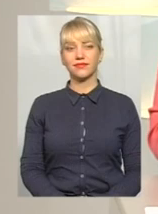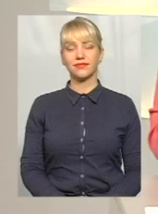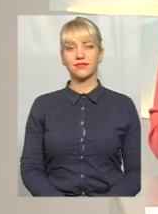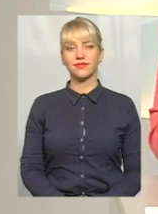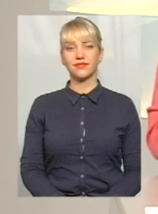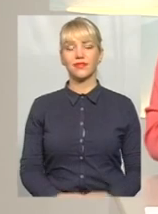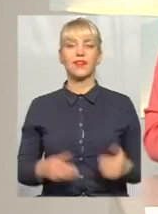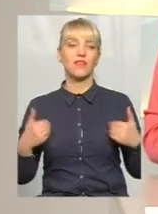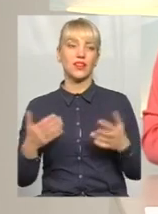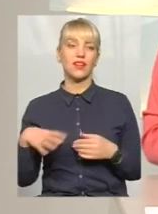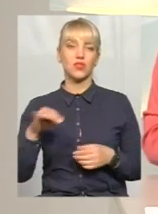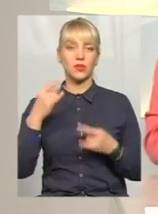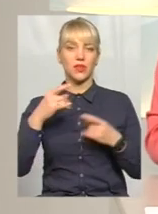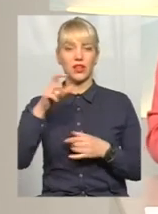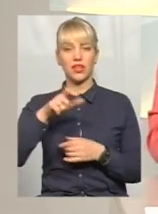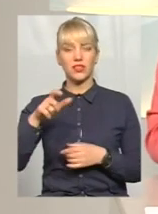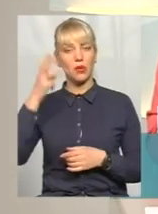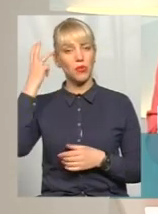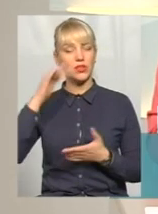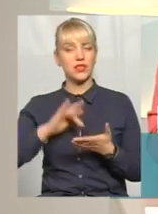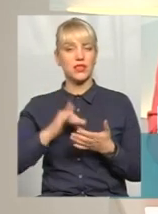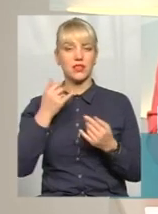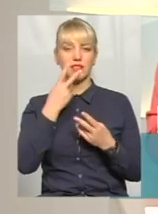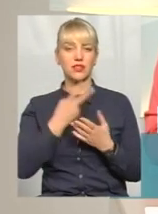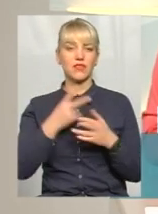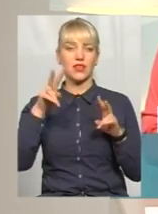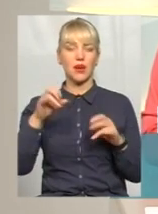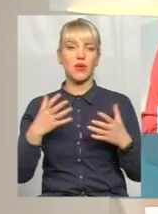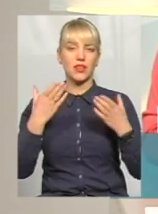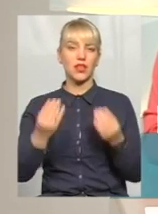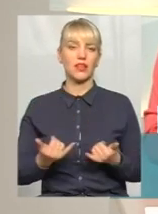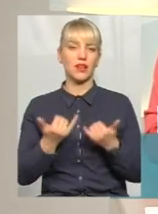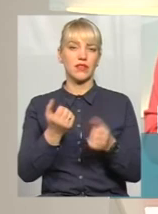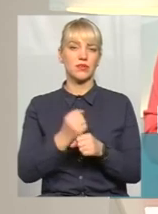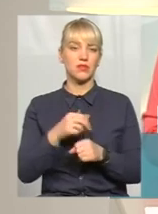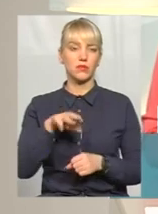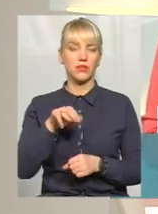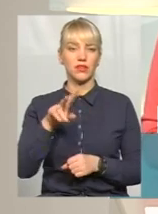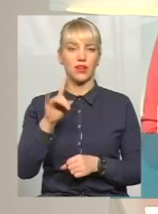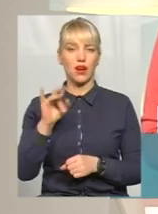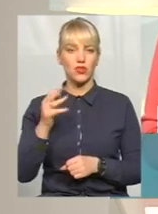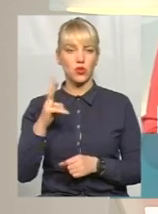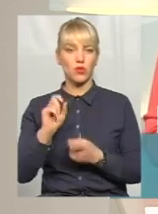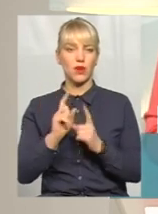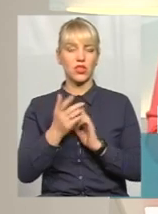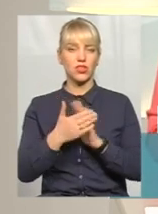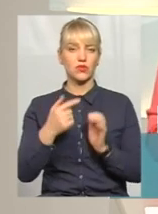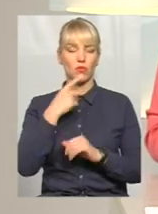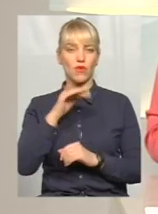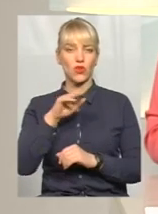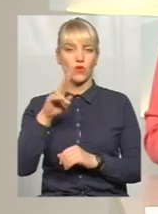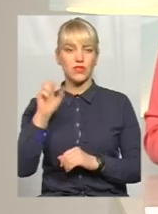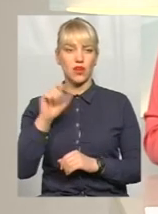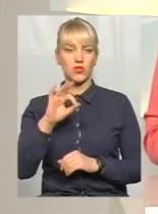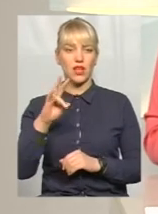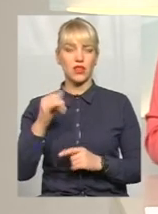Мої вітання усім телеглядачам Поділляцентр в ефірі тема дня. Сьогодні для вас у студії працює юна метражка переклад на мову жестів Оксана